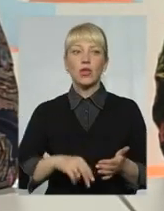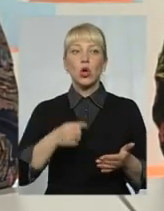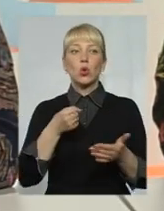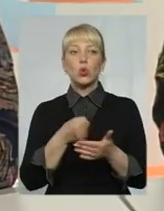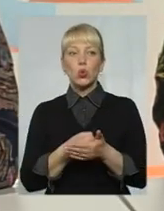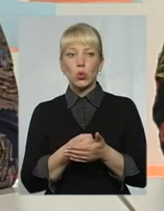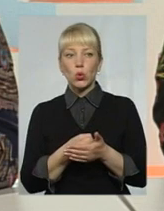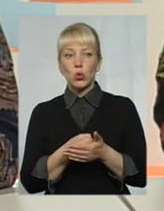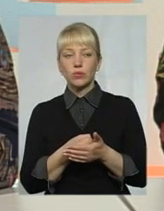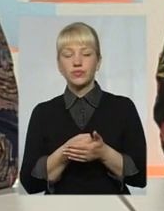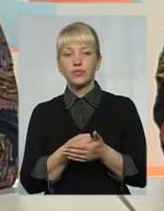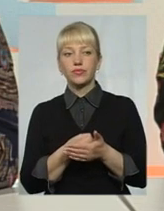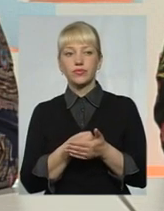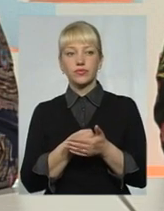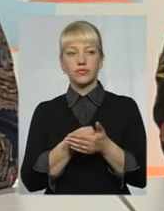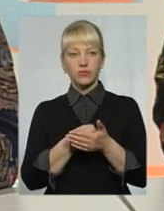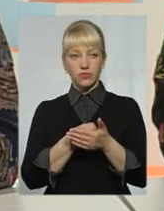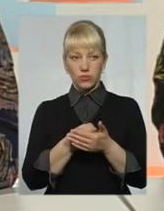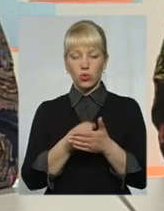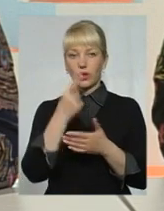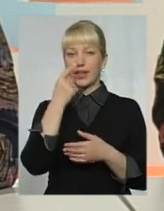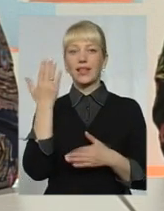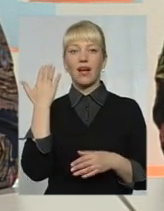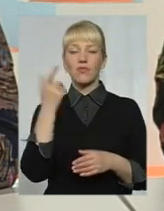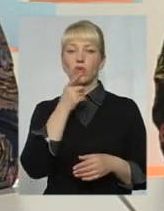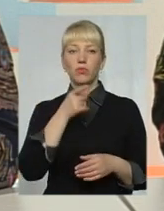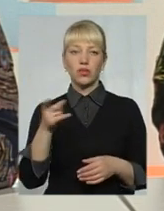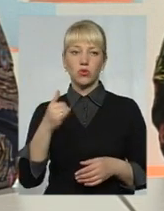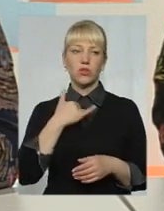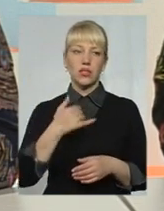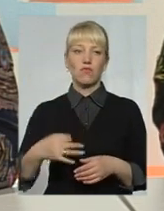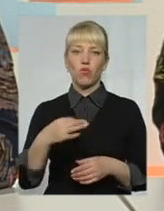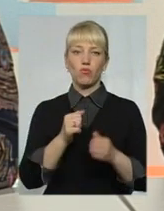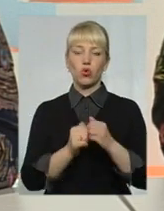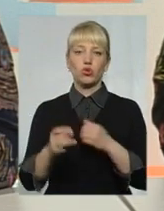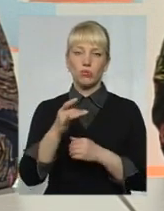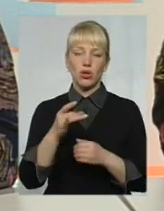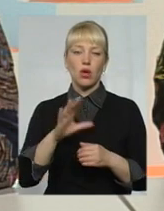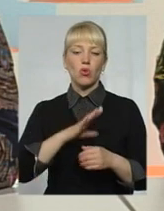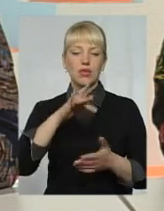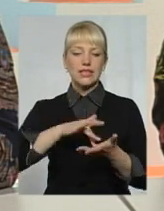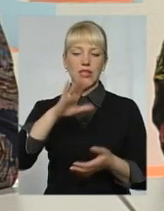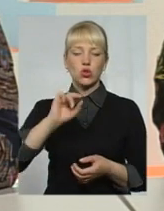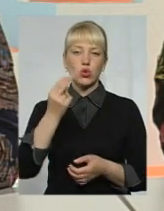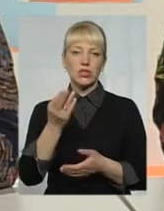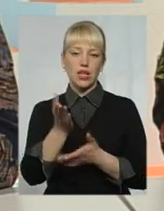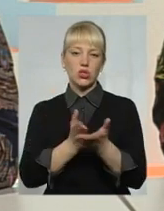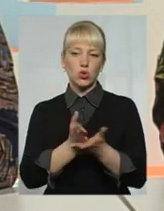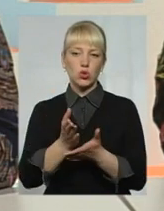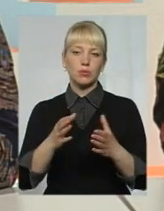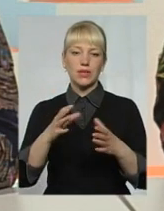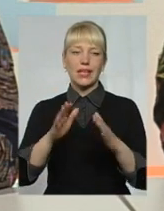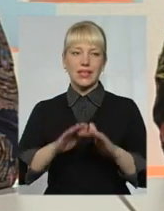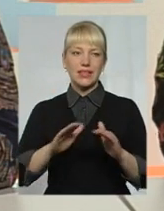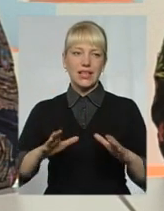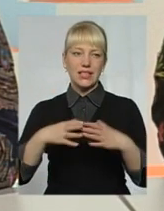До, скажімо так, до недавнього періоду, у нас в області, кожному районі, в кожному місті був центр соціальних служб для сім'ї дітей та молоді, я